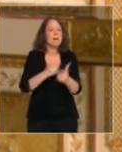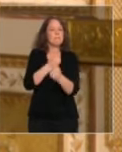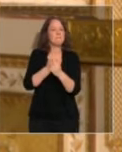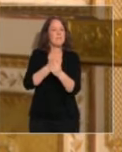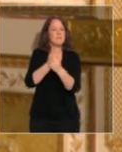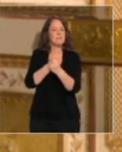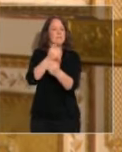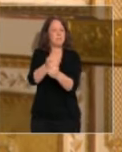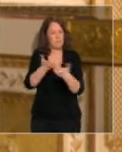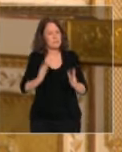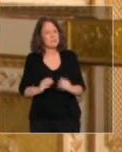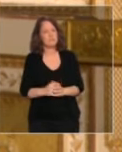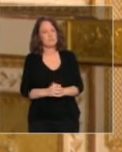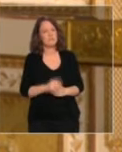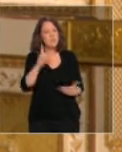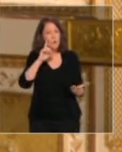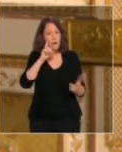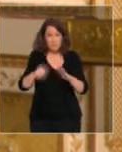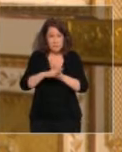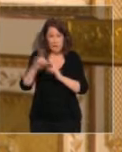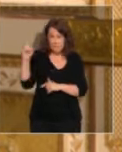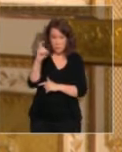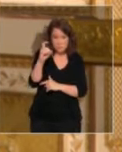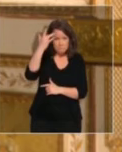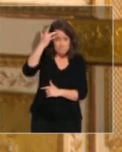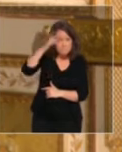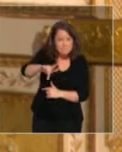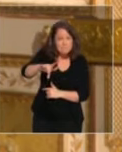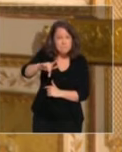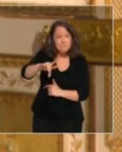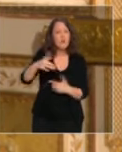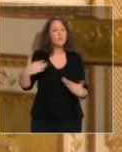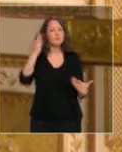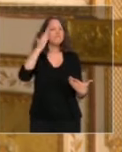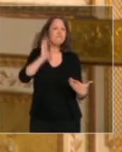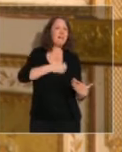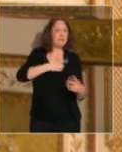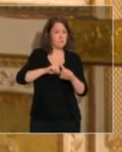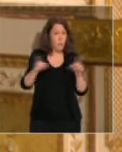car ce virus était inconnu et il porte encore aujourd'hui beaucoup de mystères.